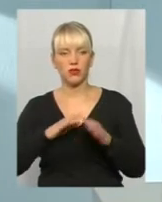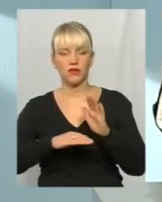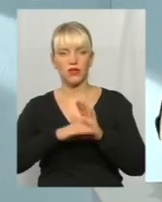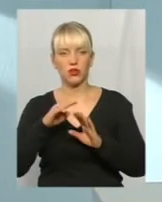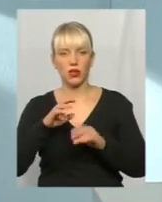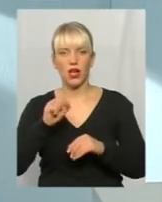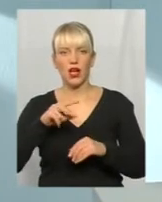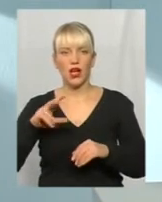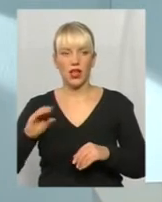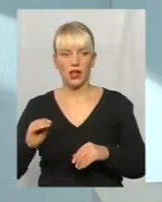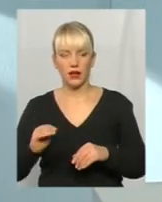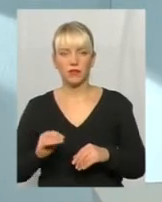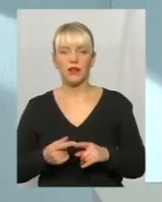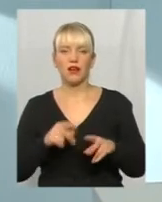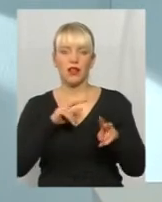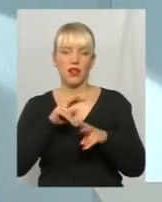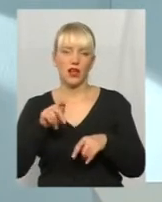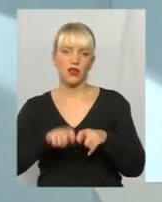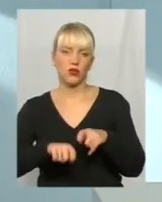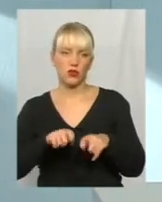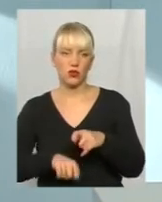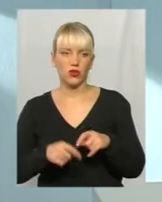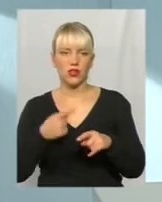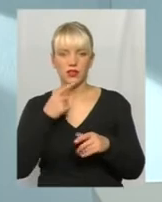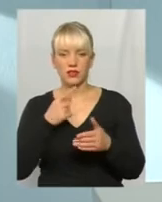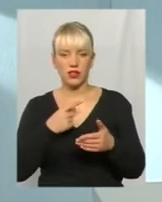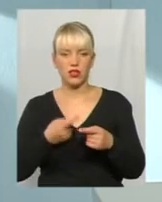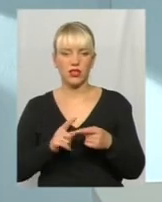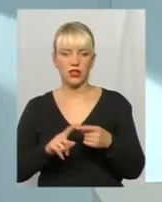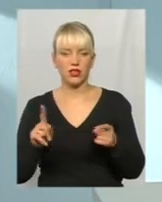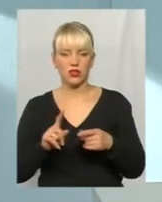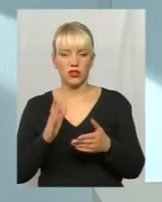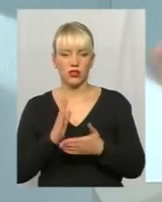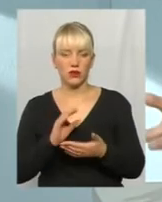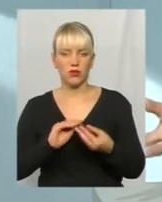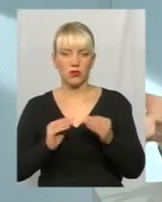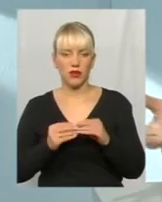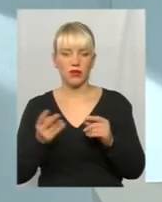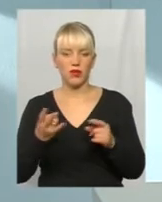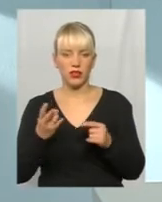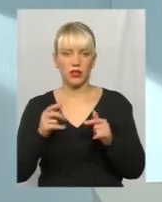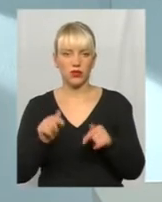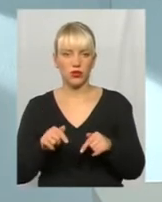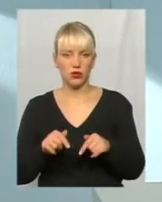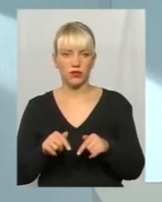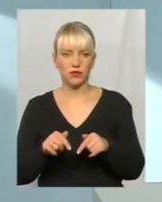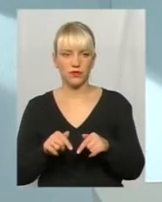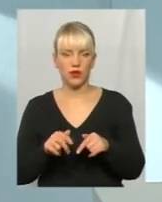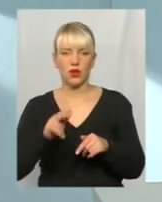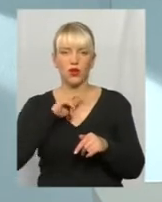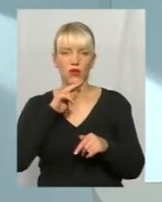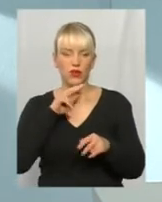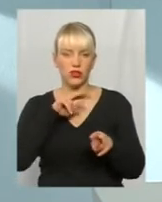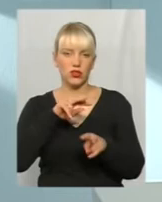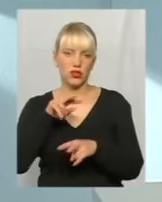Але, принаймні, нагляд-контроль хоча б вкаже на те, що потенційна проблема є, і тут же треба буде потім уважно